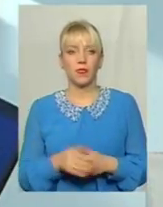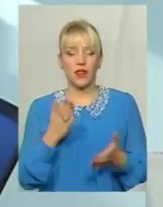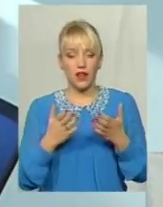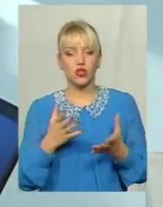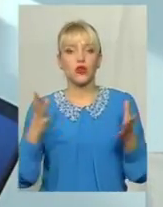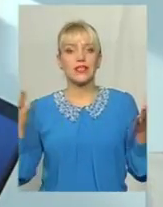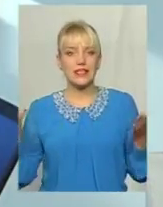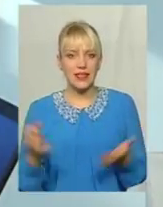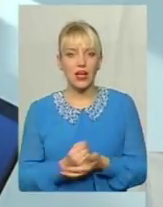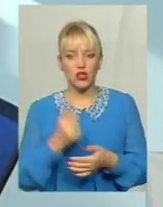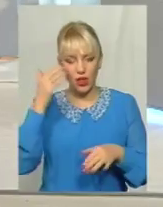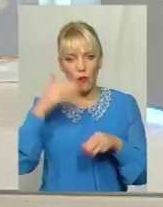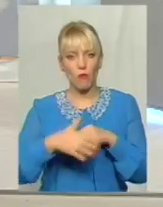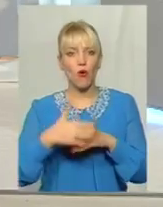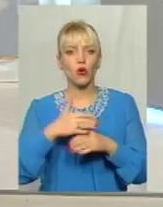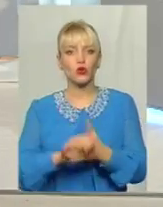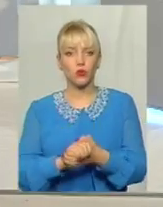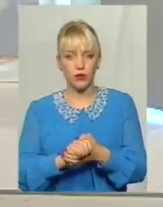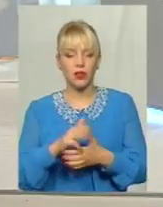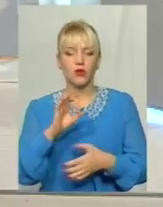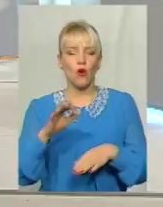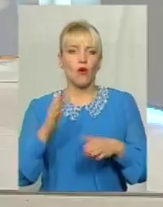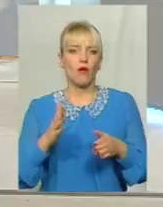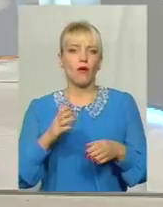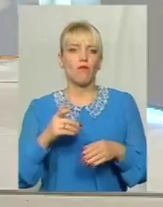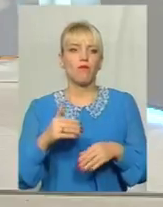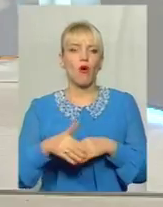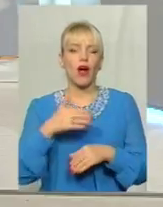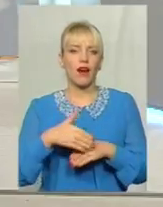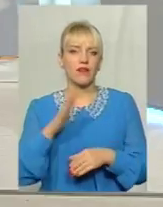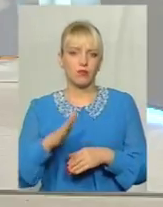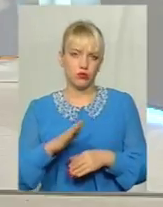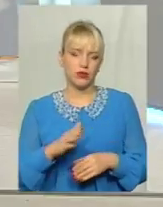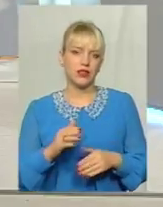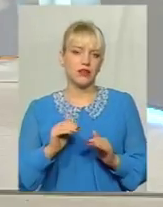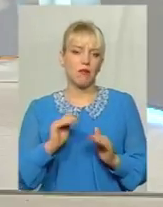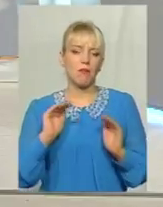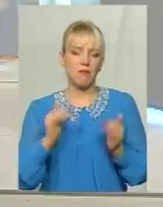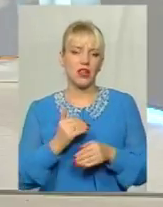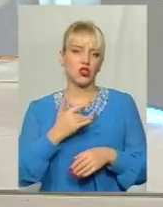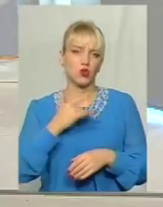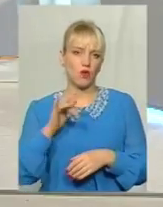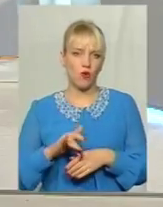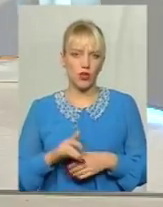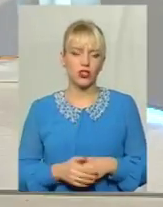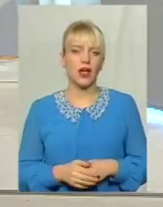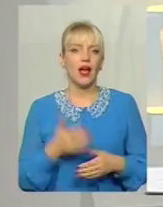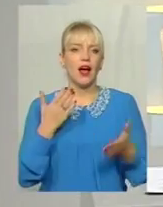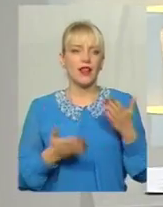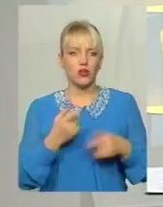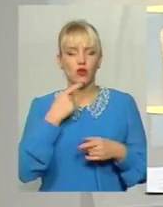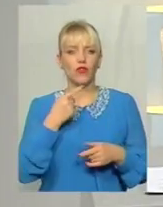порозуміння то, звичайно, покарання буде менш суворіше Як в тому, так і в іншому випадку Якщо беремо